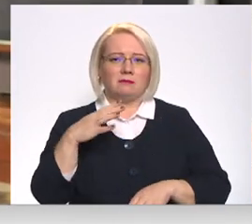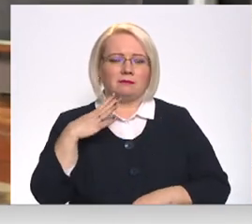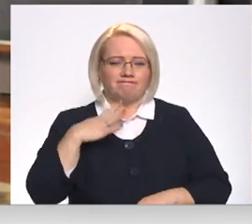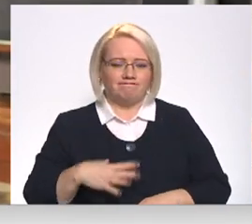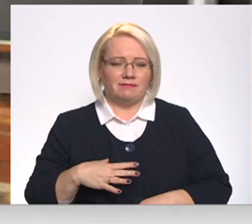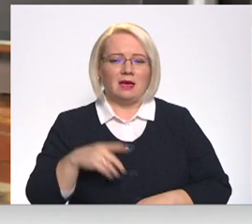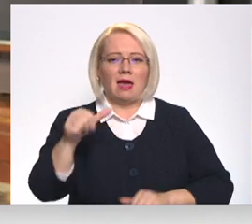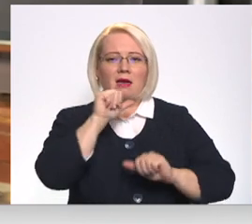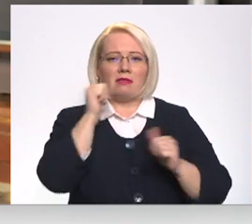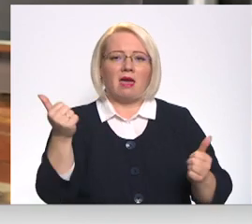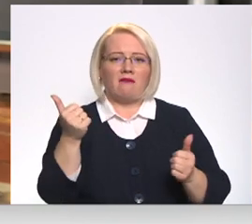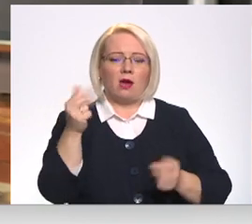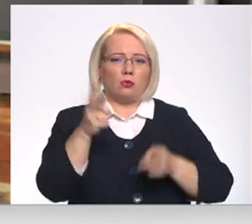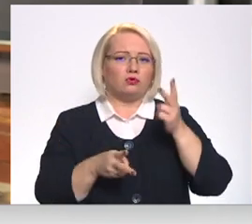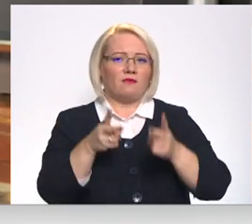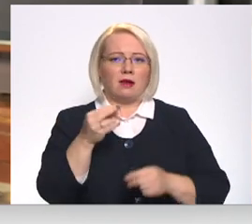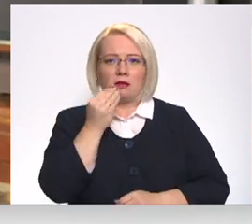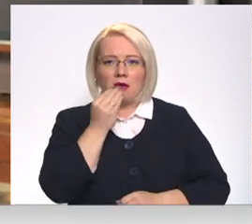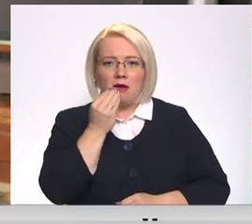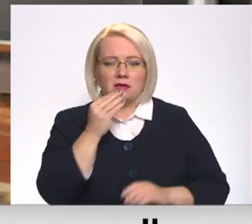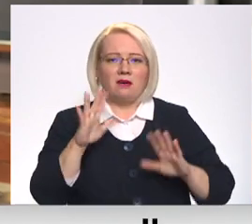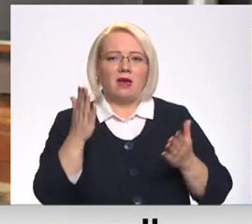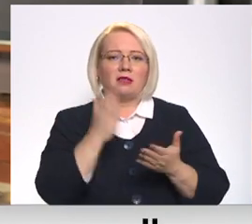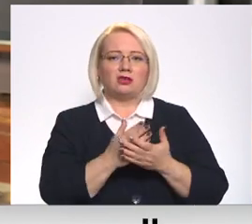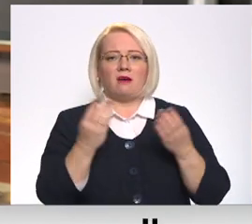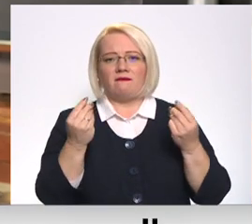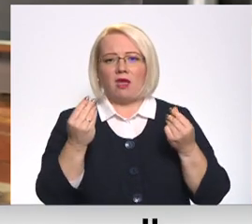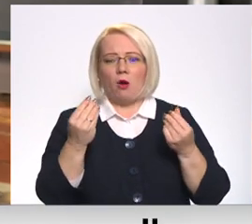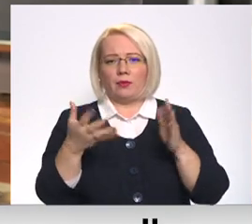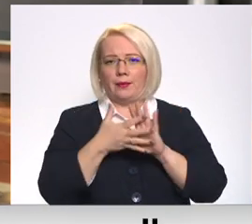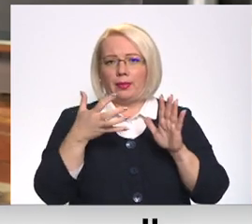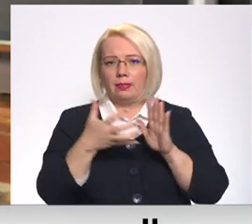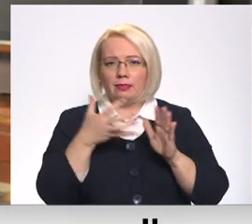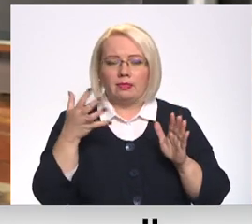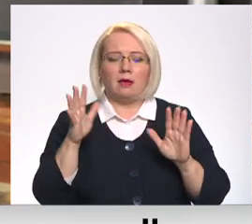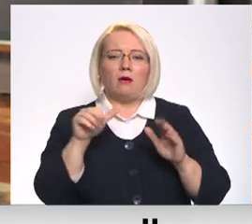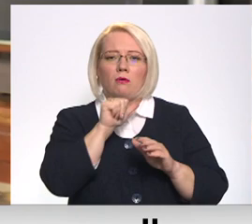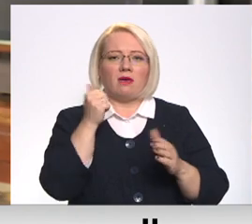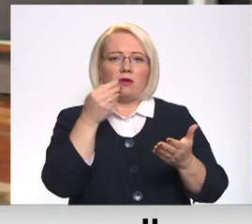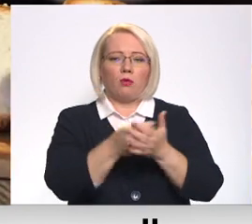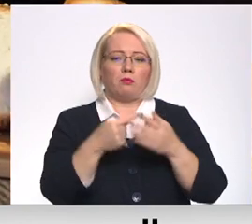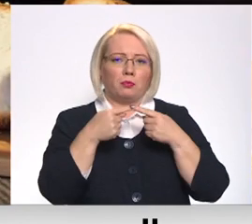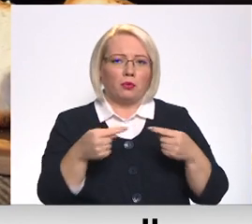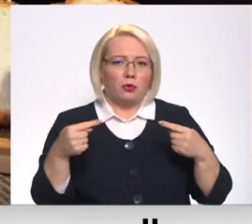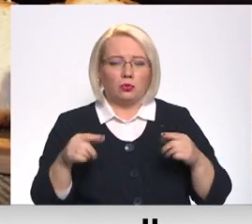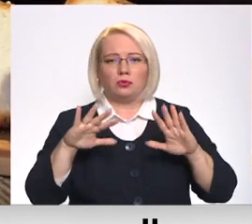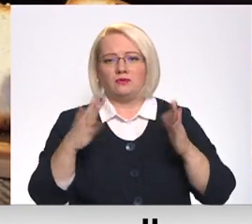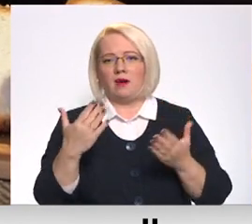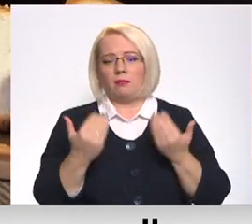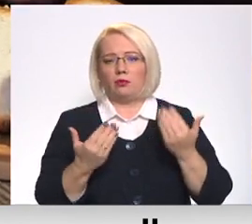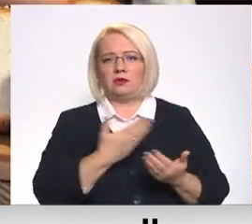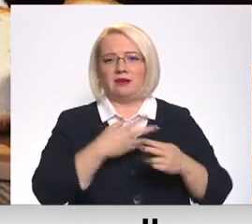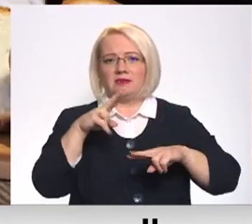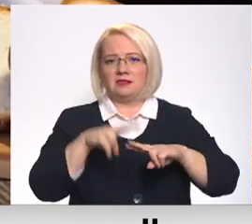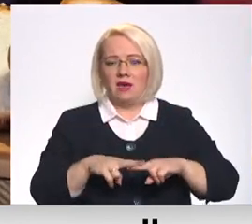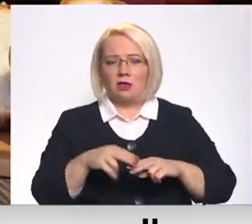ir tas, ka viņš nespēja uztaisīt ēst, vai viņam tiešām nav finansiāla apstākļa, lai viņš spētu nopiet visus produktus. Varbūt viņa dzīves vieta